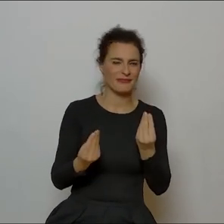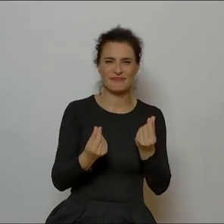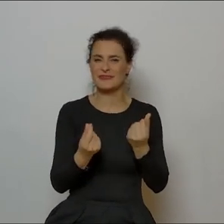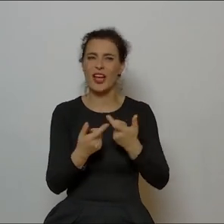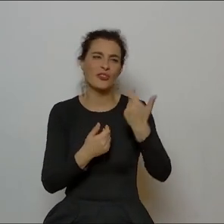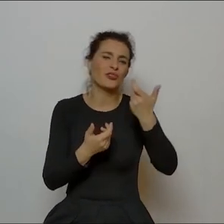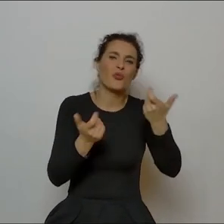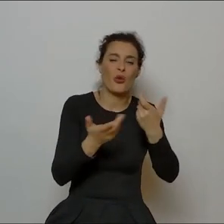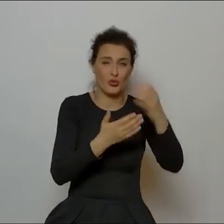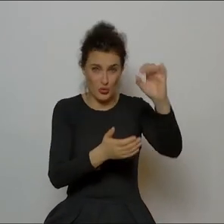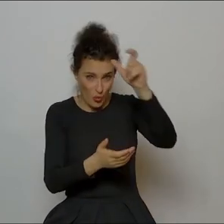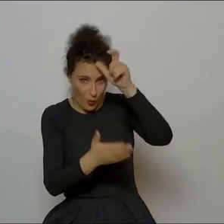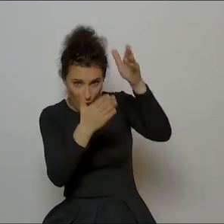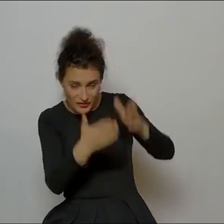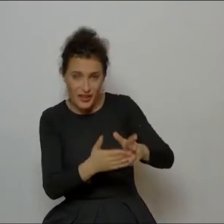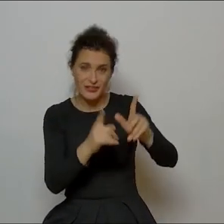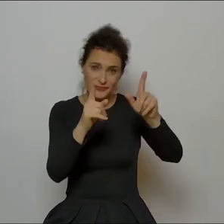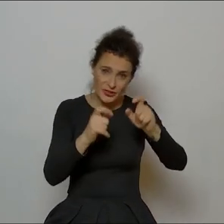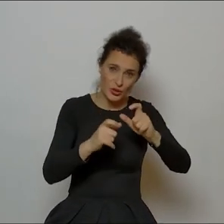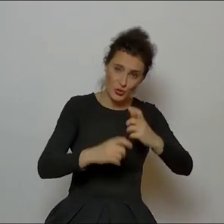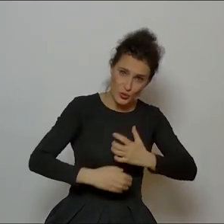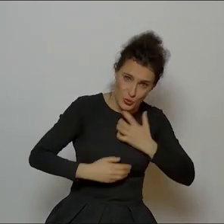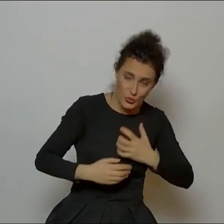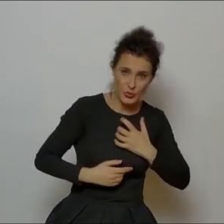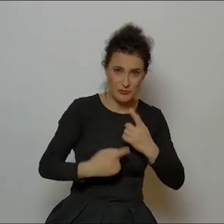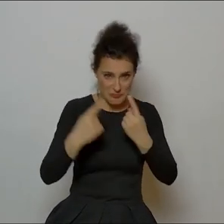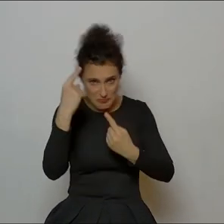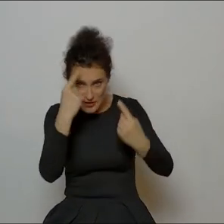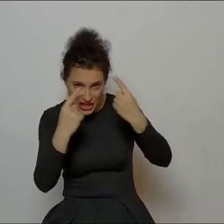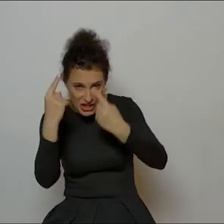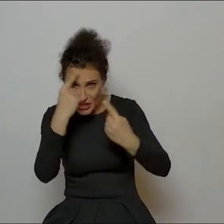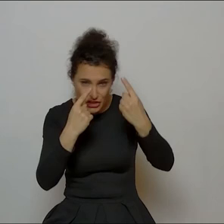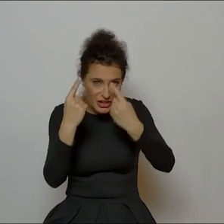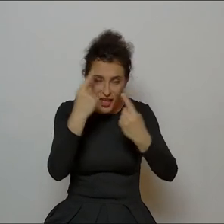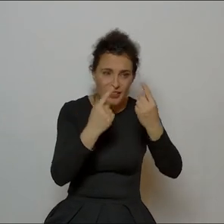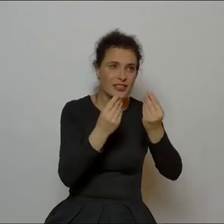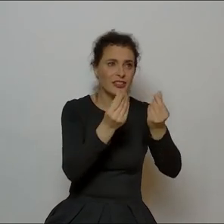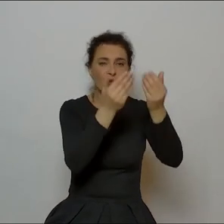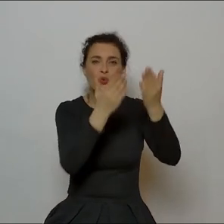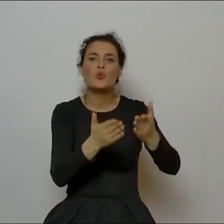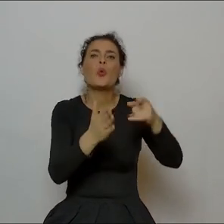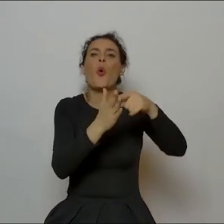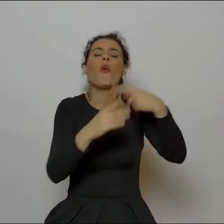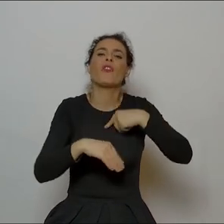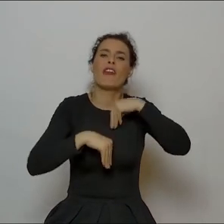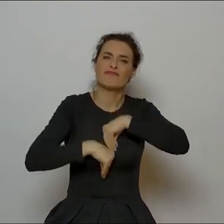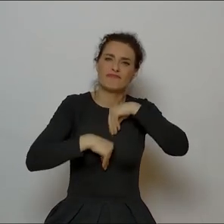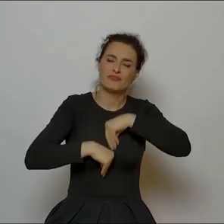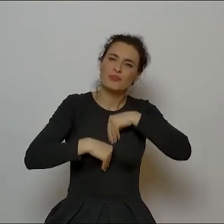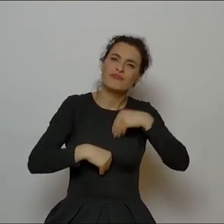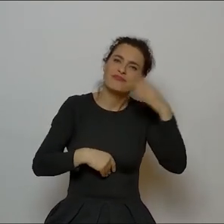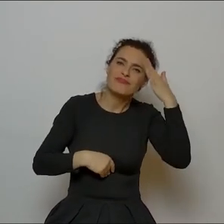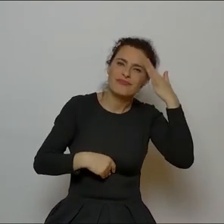zacznie myśleć, czuć, a więc postępować podług tego potencjału, więc ja